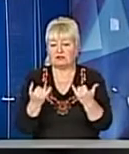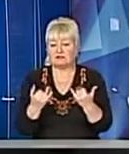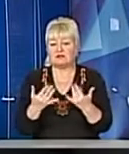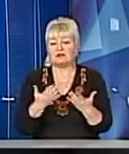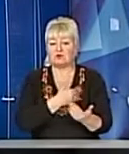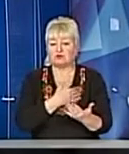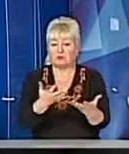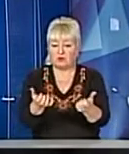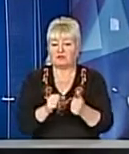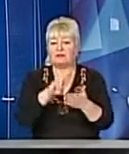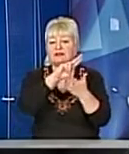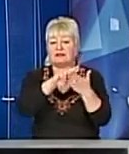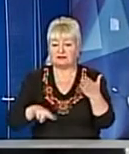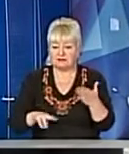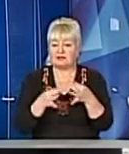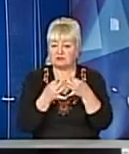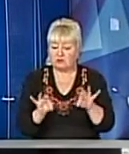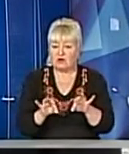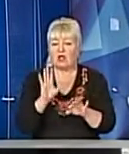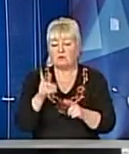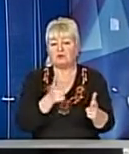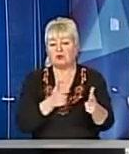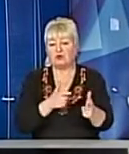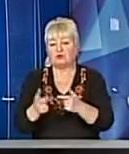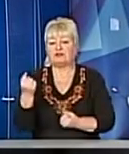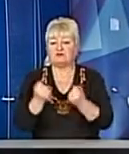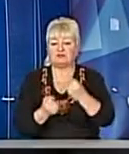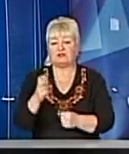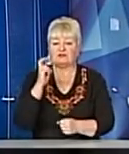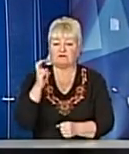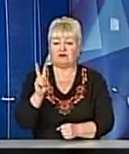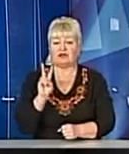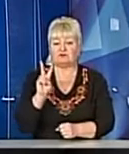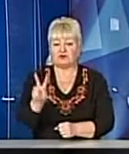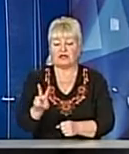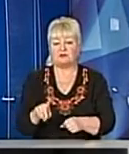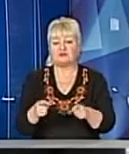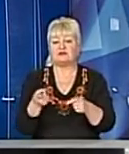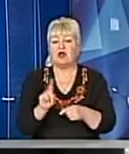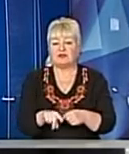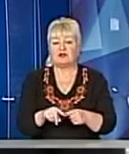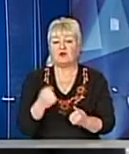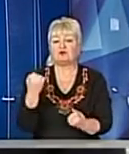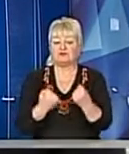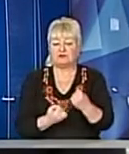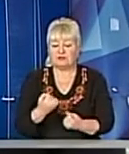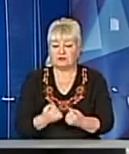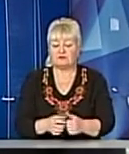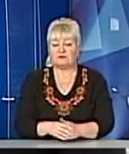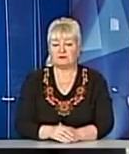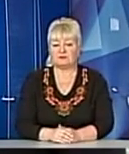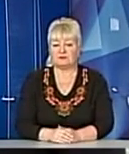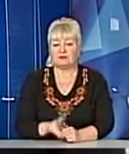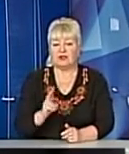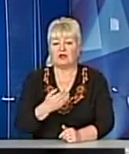ліцензії Будемо готувати водіїв тролейбисів і трамваїв, ну а також водіїв, які